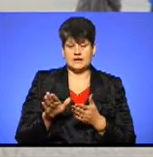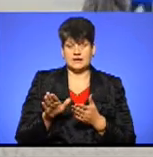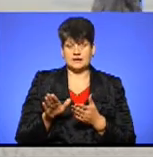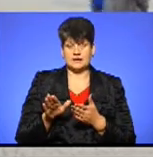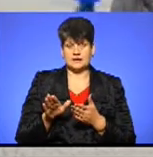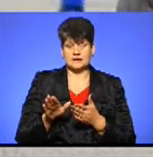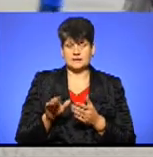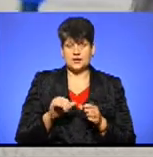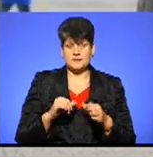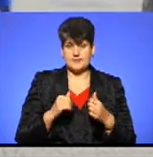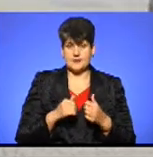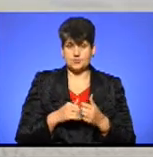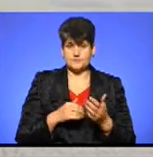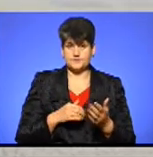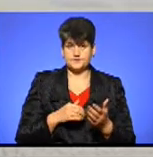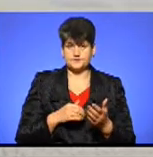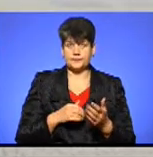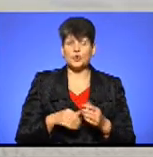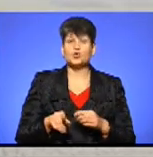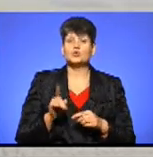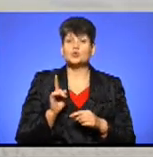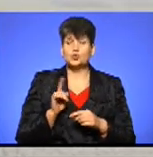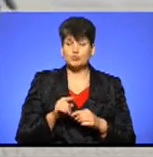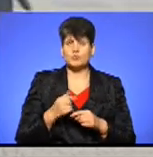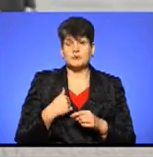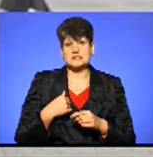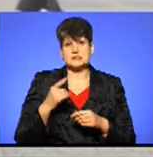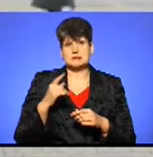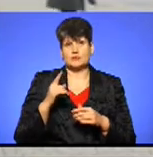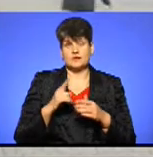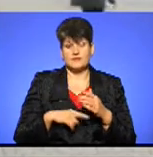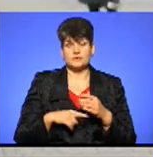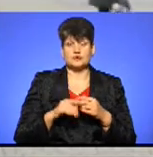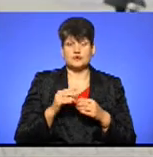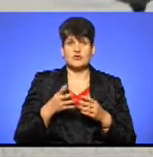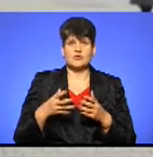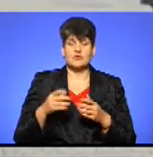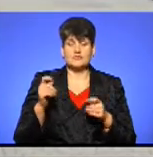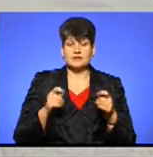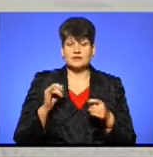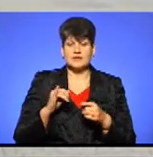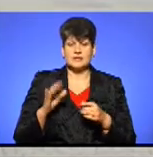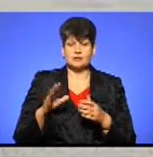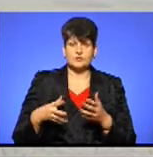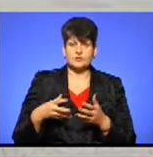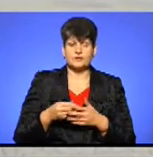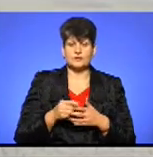відхилені номінаційним комітетом. Тому ми сподіваємося, що фестиваль «Ї» буде профінансований з міського бюджету,